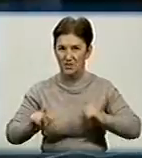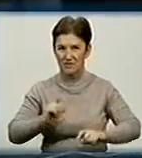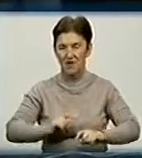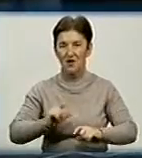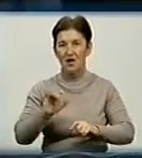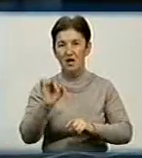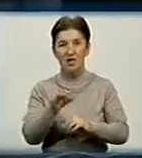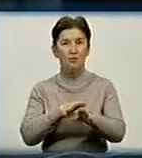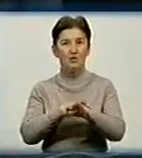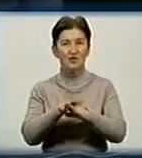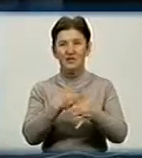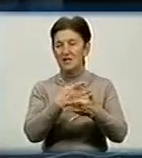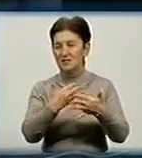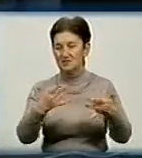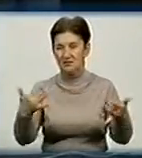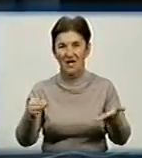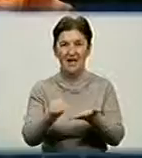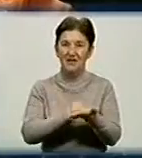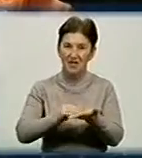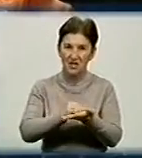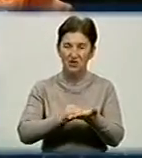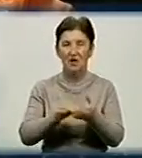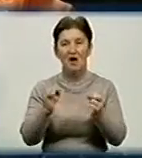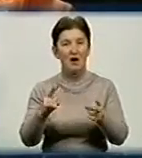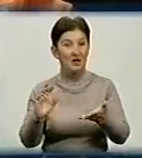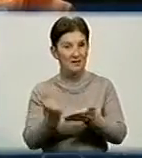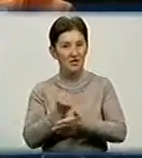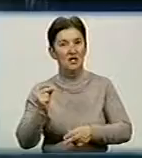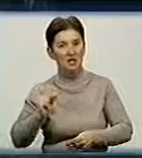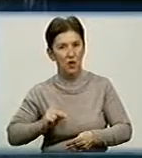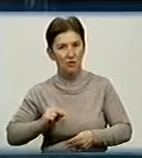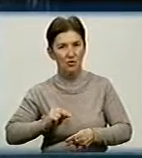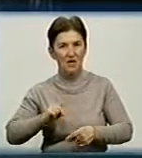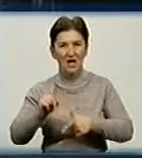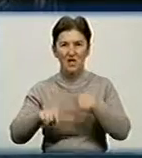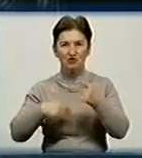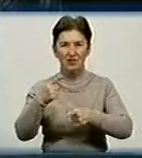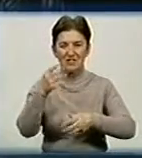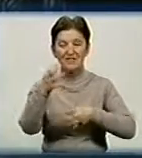а й проводитимуть різноманітні тренінги, зокрема, як знайти роботу через всесвітнє павутиння.